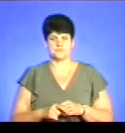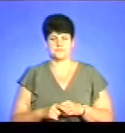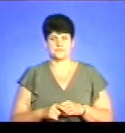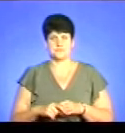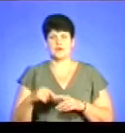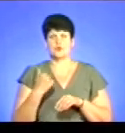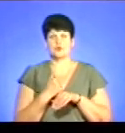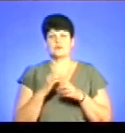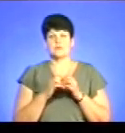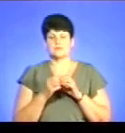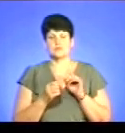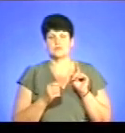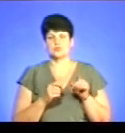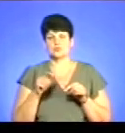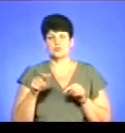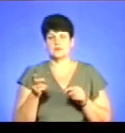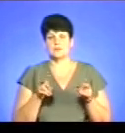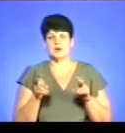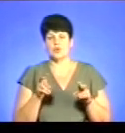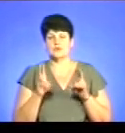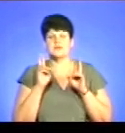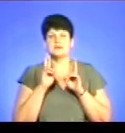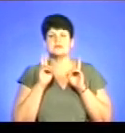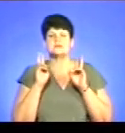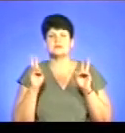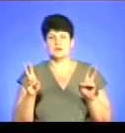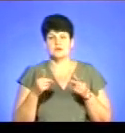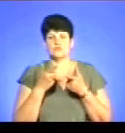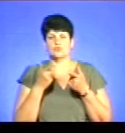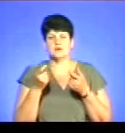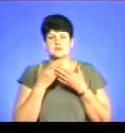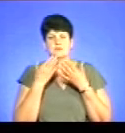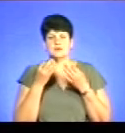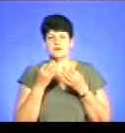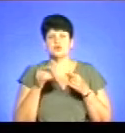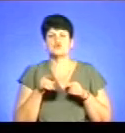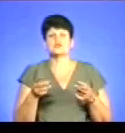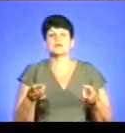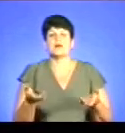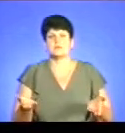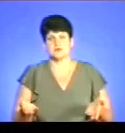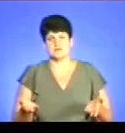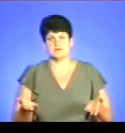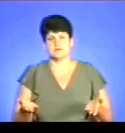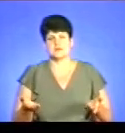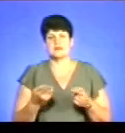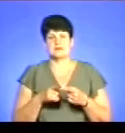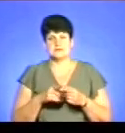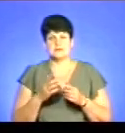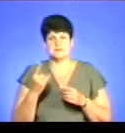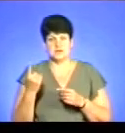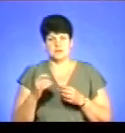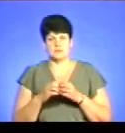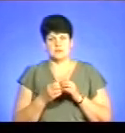Головна проблема в тому, що люди сюди приходять і не знають. Інформації ніякої не мають, що тут треба. Сьогодні є проблема